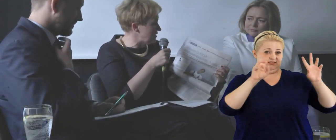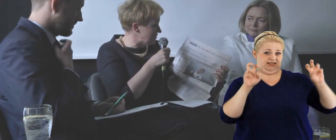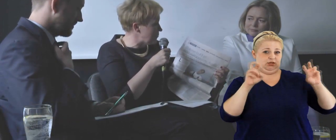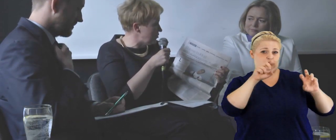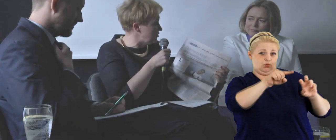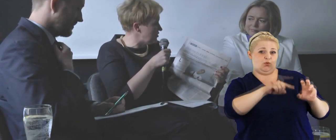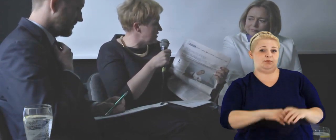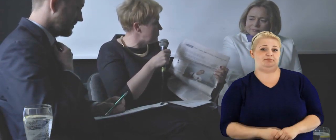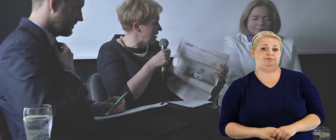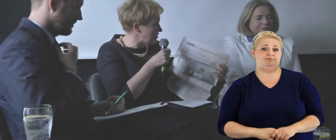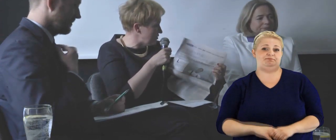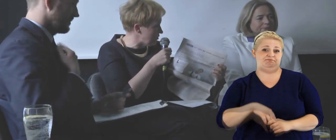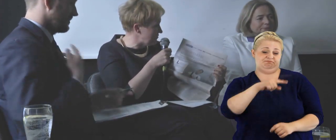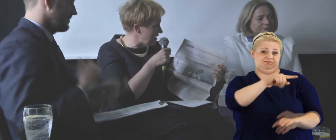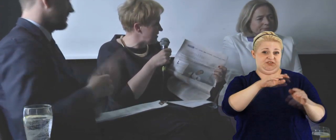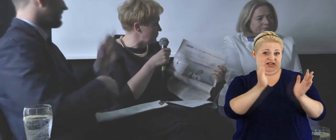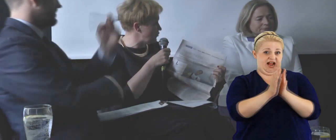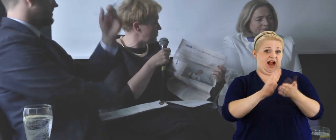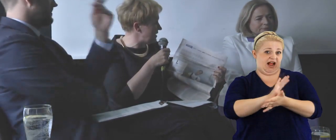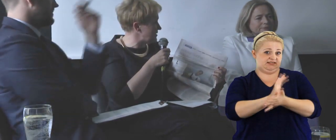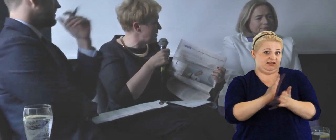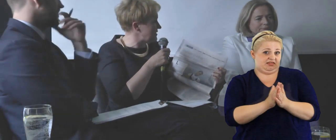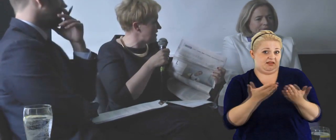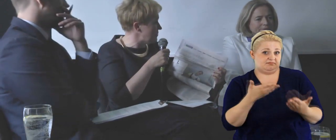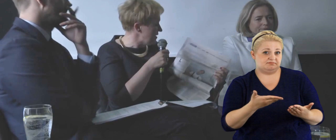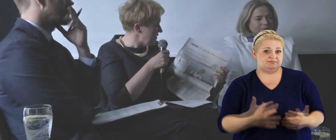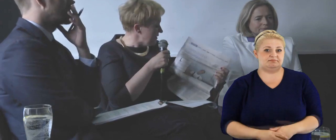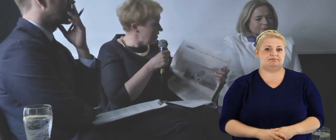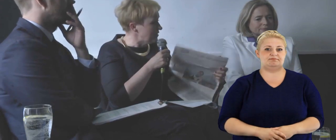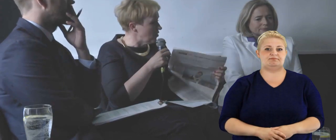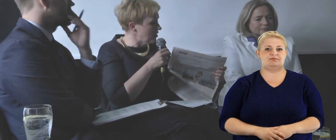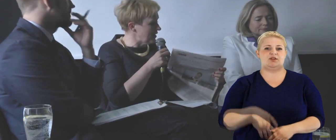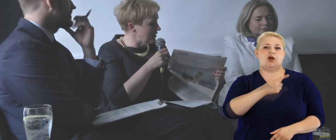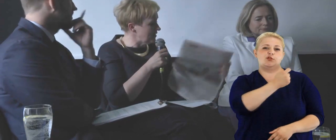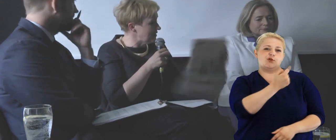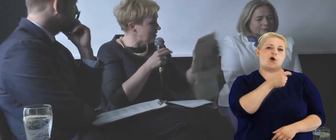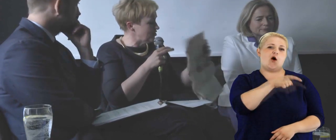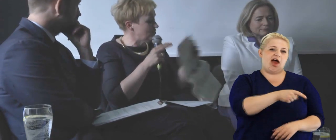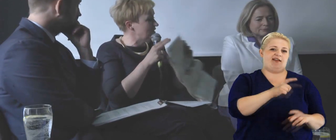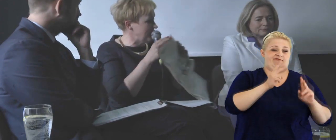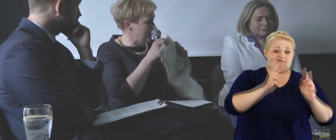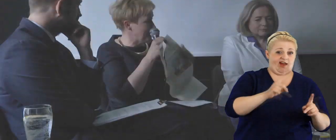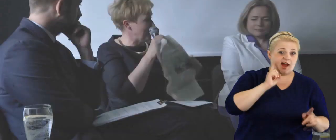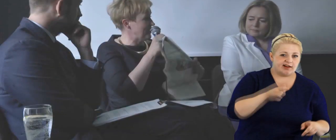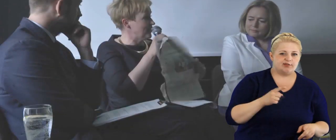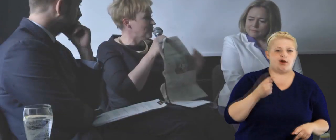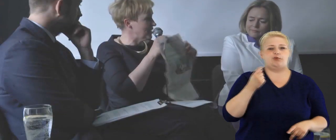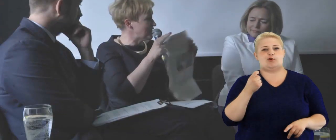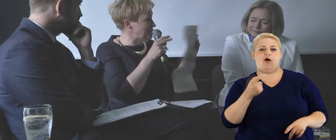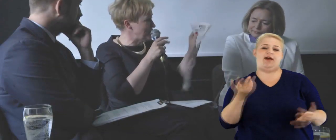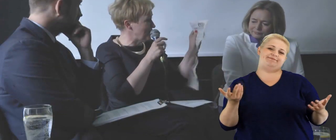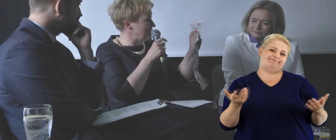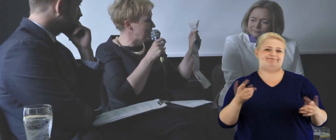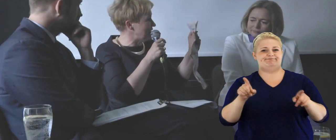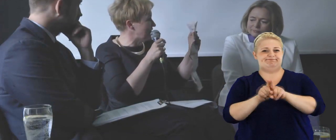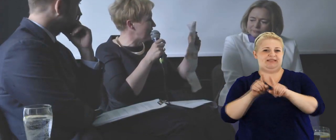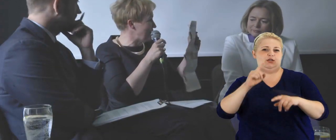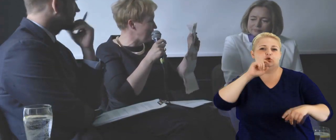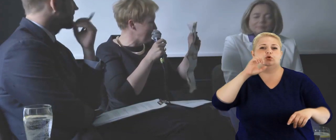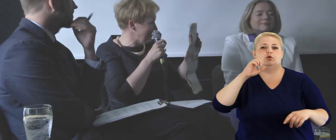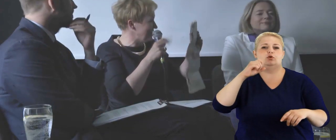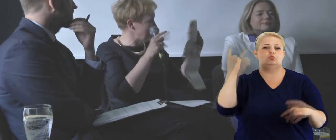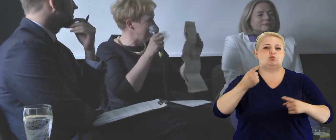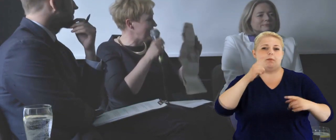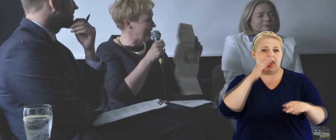się spodziewać w tabloidzie. Pachnie trochę faktem i superekspresem. trochę, i też, no zdjęcie, prawda, no nasz przystojny pan,